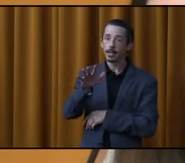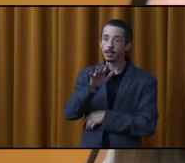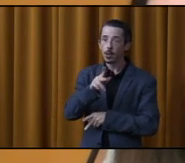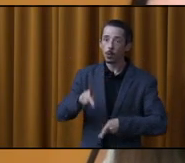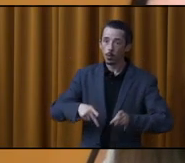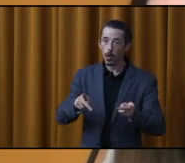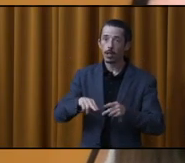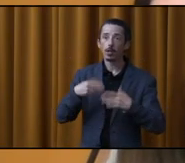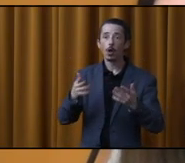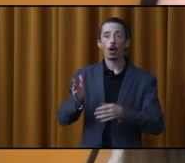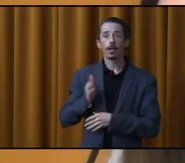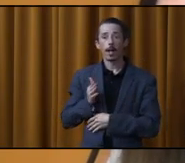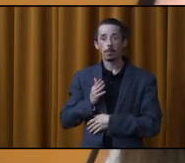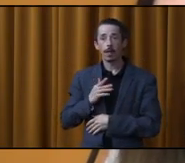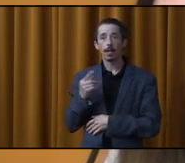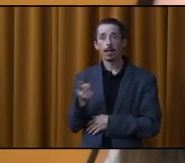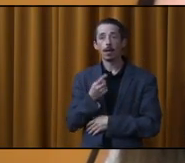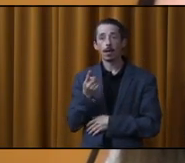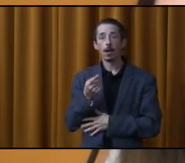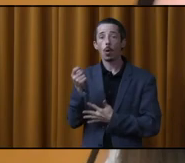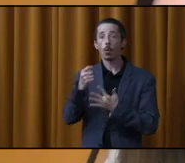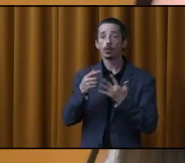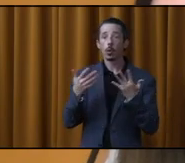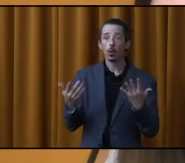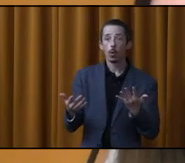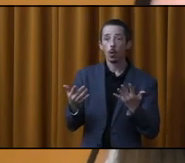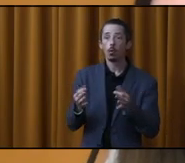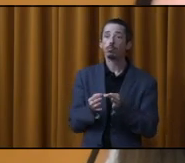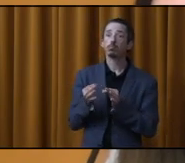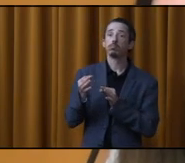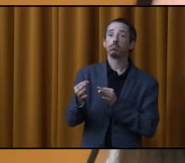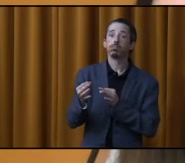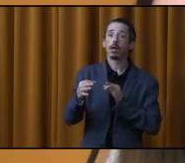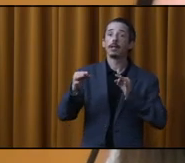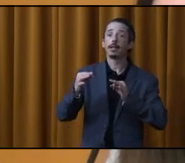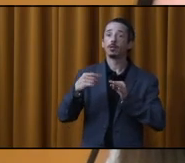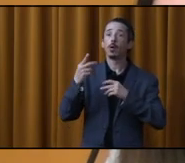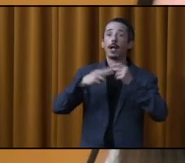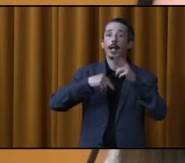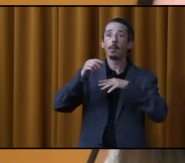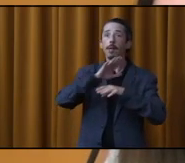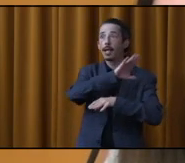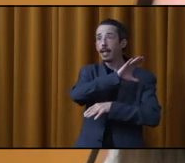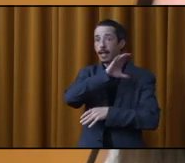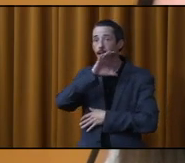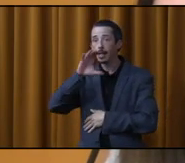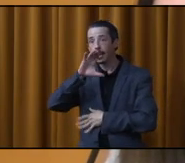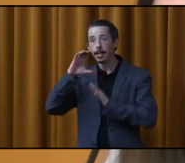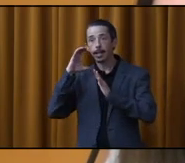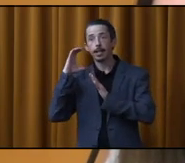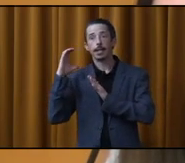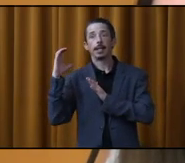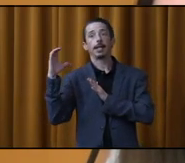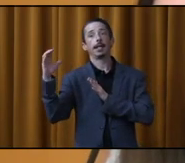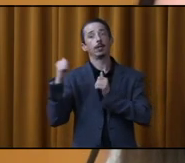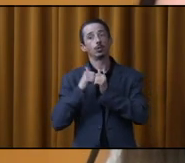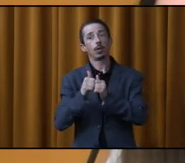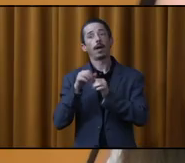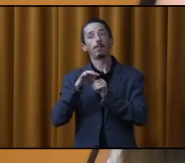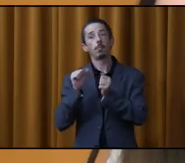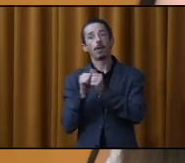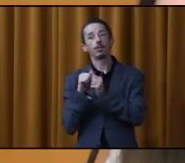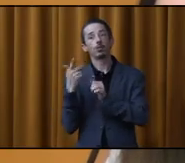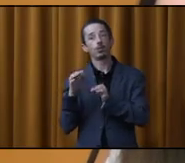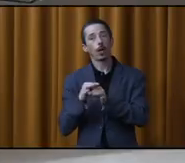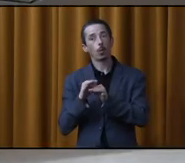rue Notre-Dame à la condition de prolonger les travaux de teinture de la brique jusqu'à la devanture occupée par la pharmacie